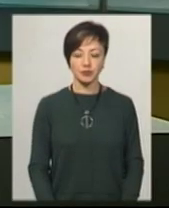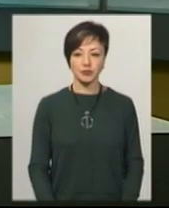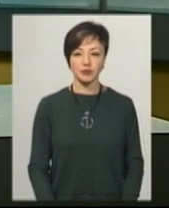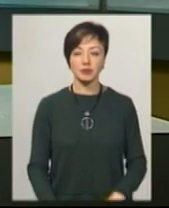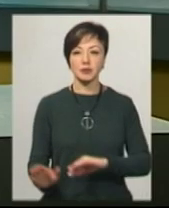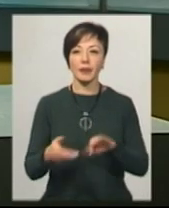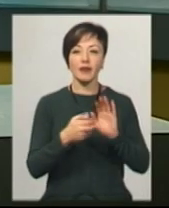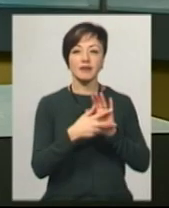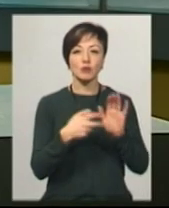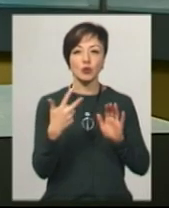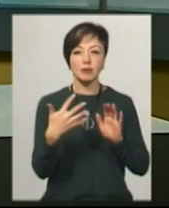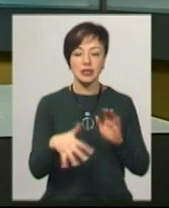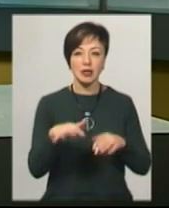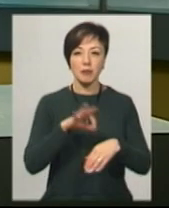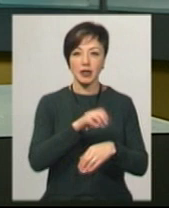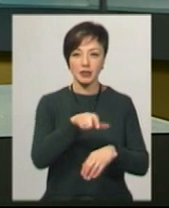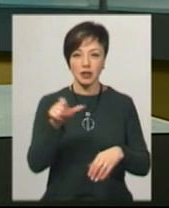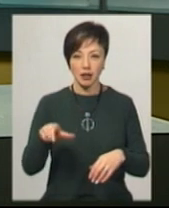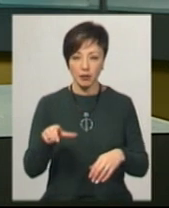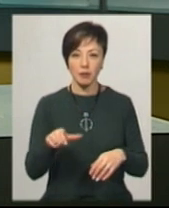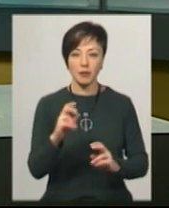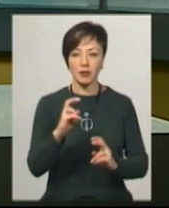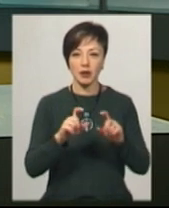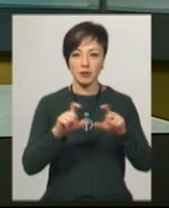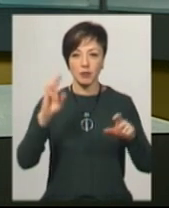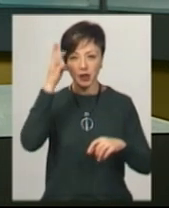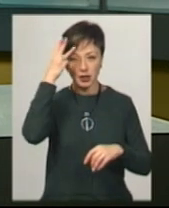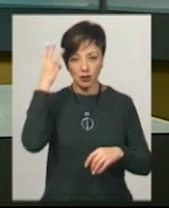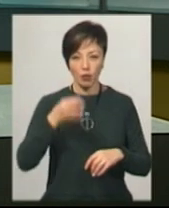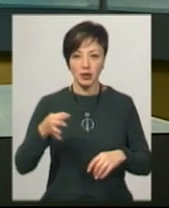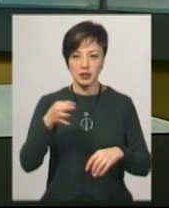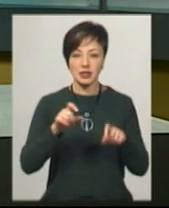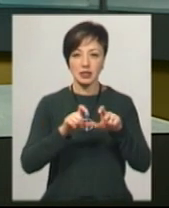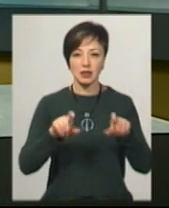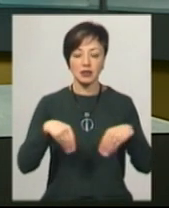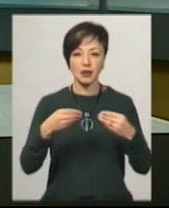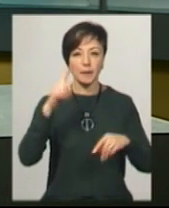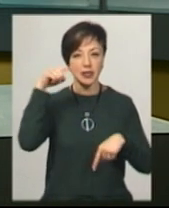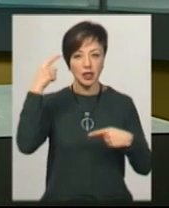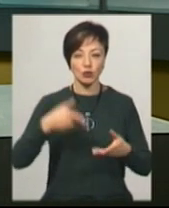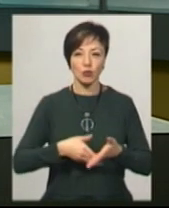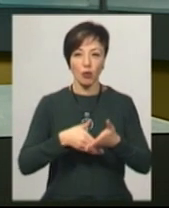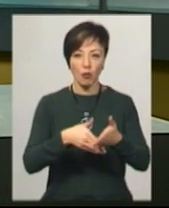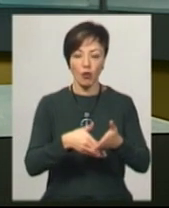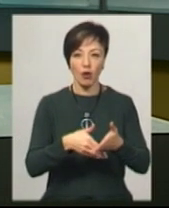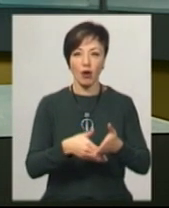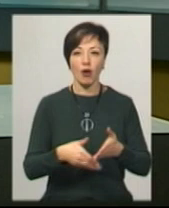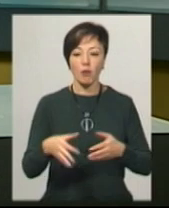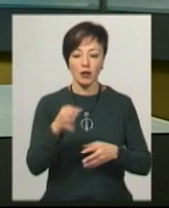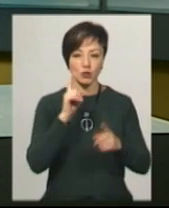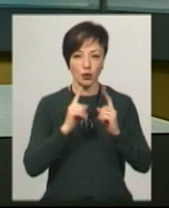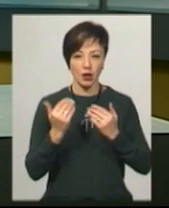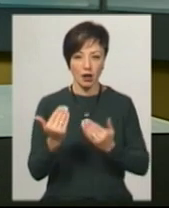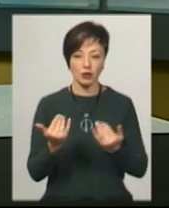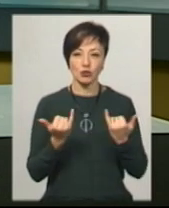850 пацієнтів комунального неприбуткового підприємства «Хмельницький обласний заклад» з надання психіатричної допомоги обласної ради